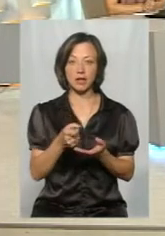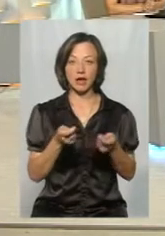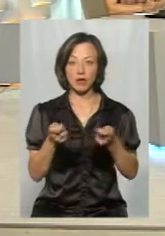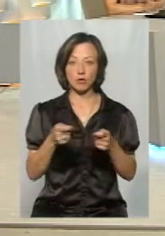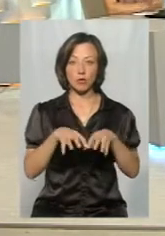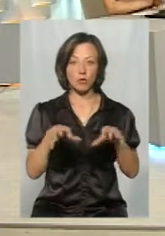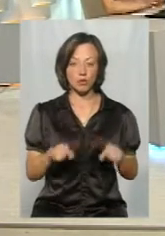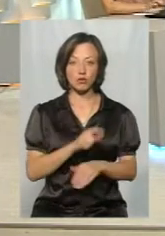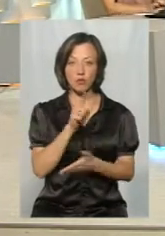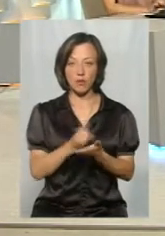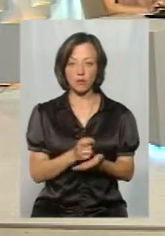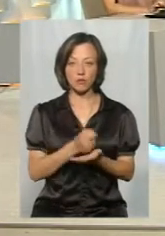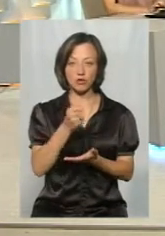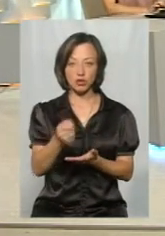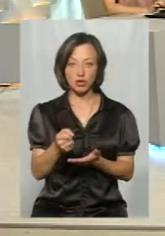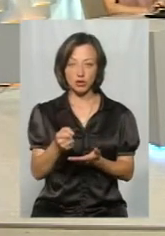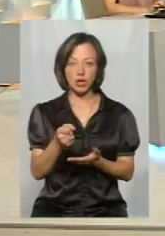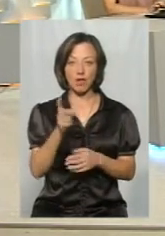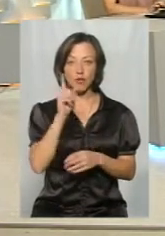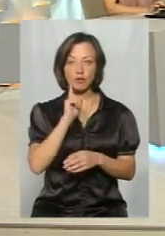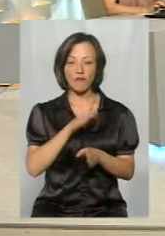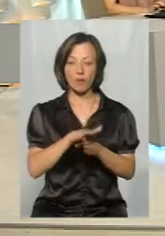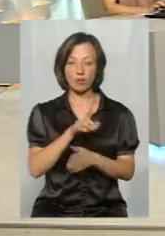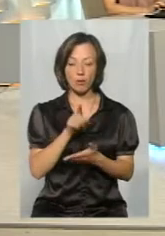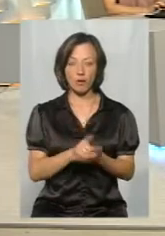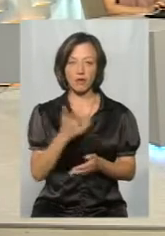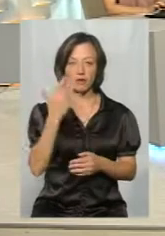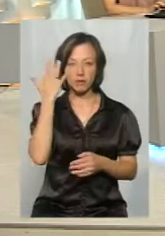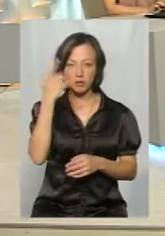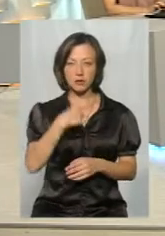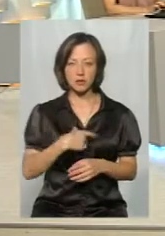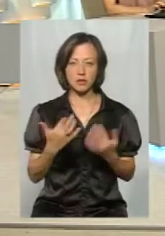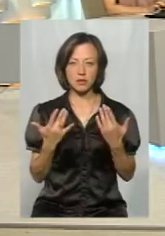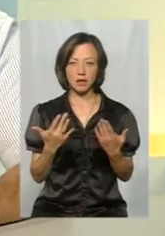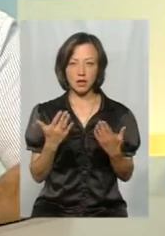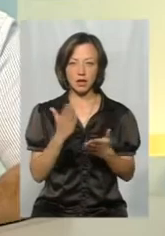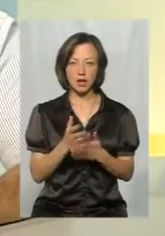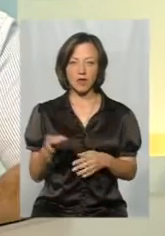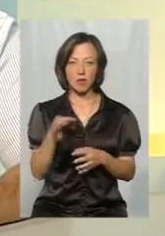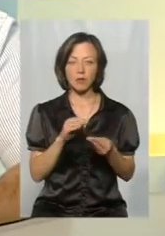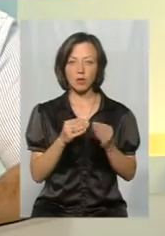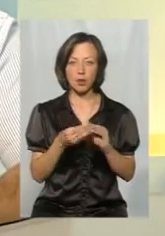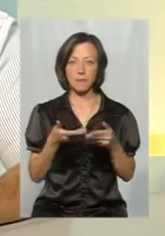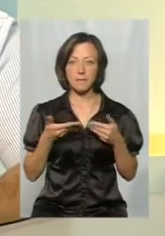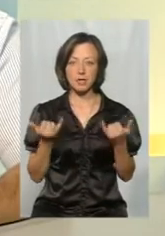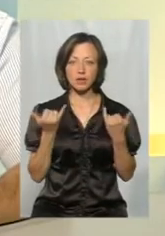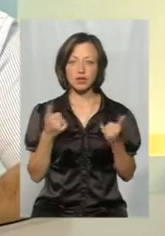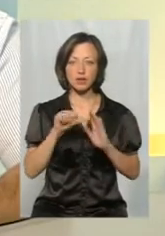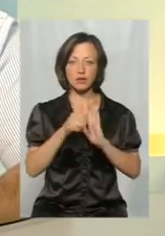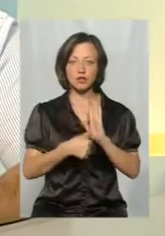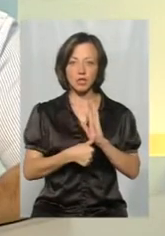посаду, хоча зобов'язано призначити як-то безчасово виконуюча обов'язка. Ви представляєте собі, скільки є в області проблем? Ми сьогодні в